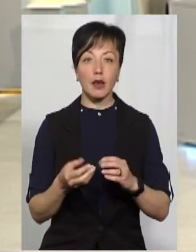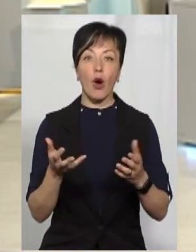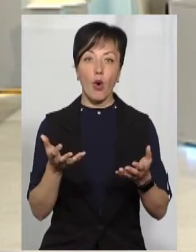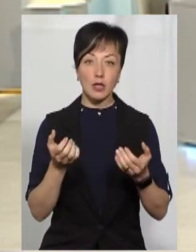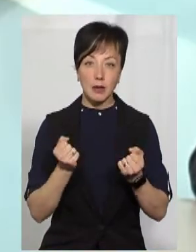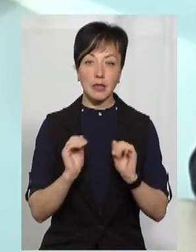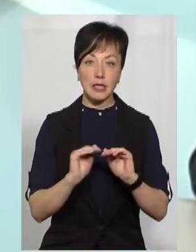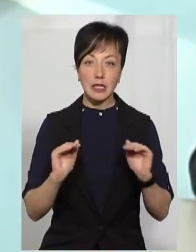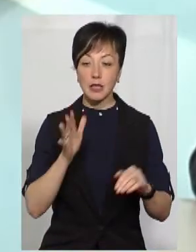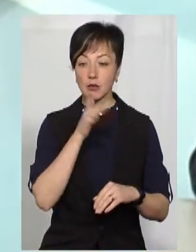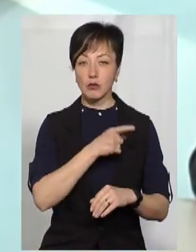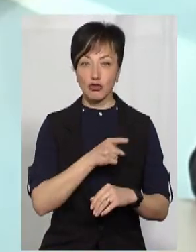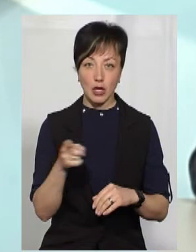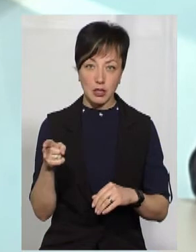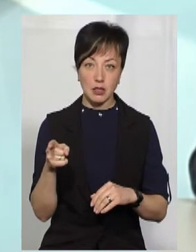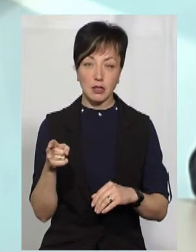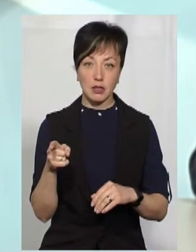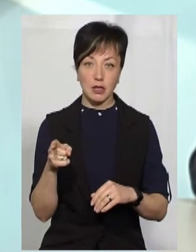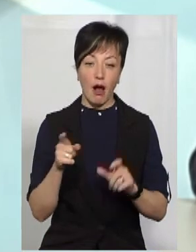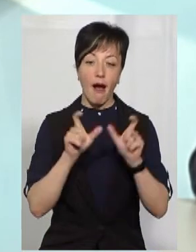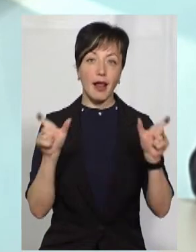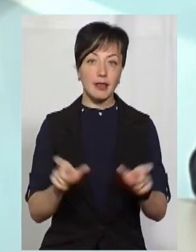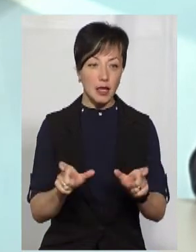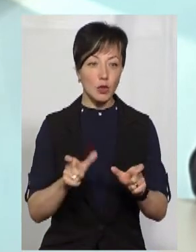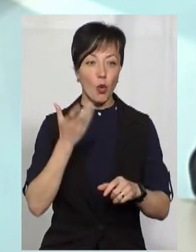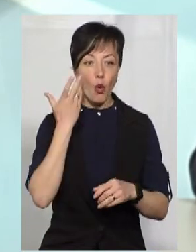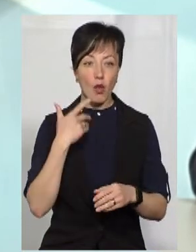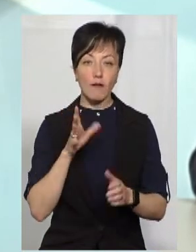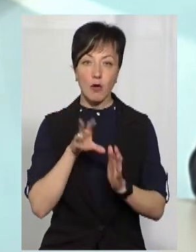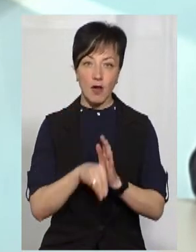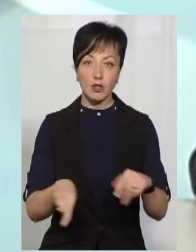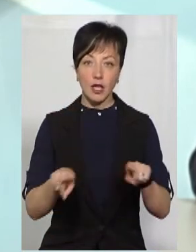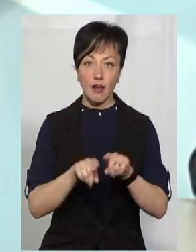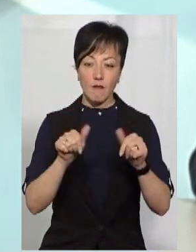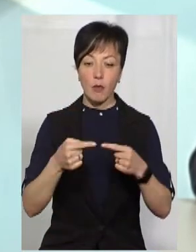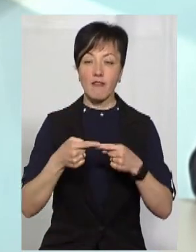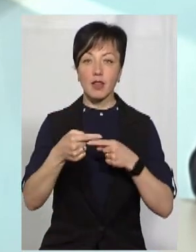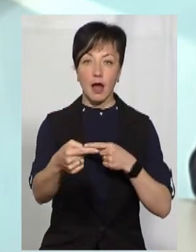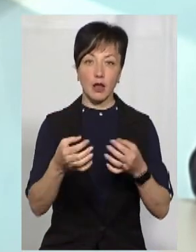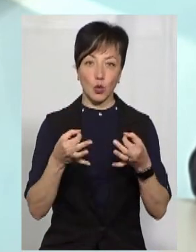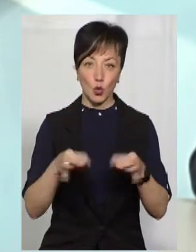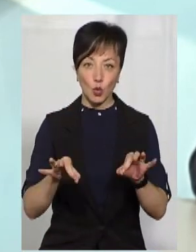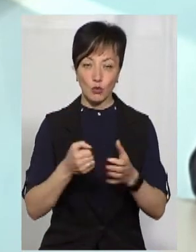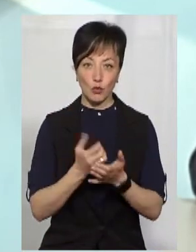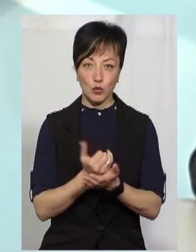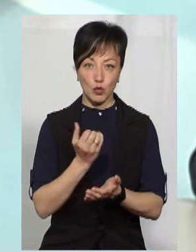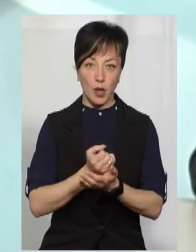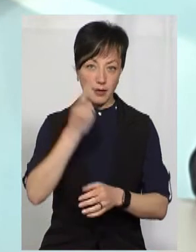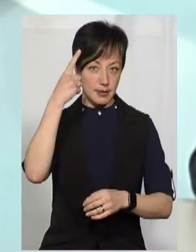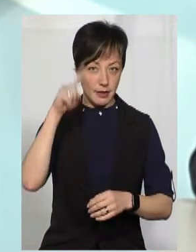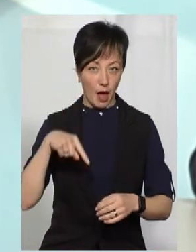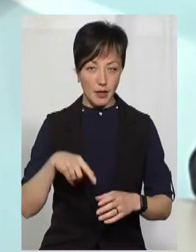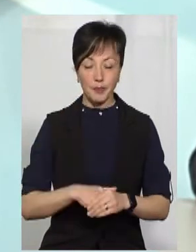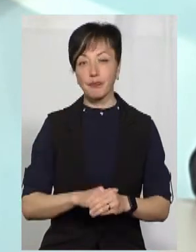здобувачі освіти під час, власне, карантину, коли впроваджувалися такі форми віддаленого доступу до здобуття знань.